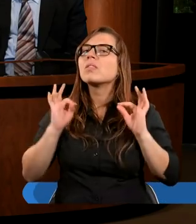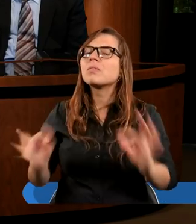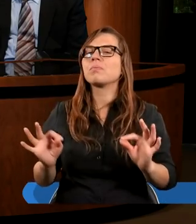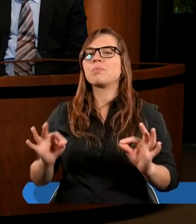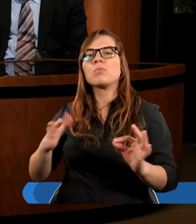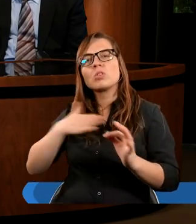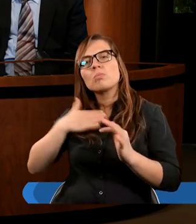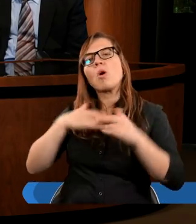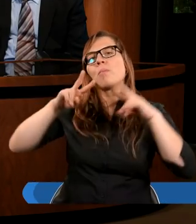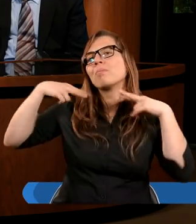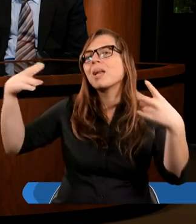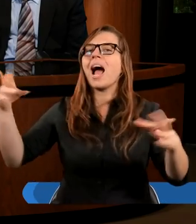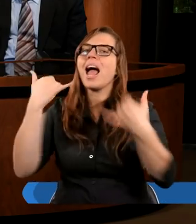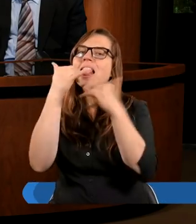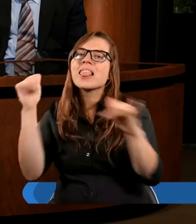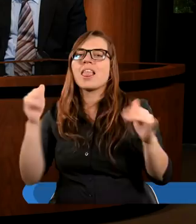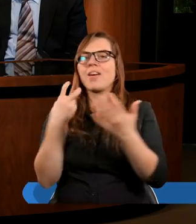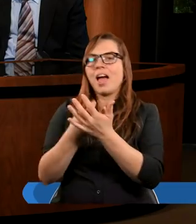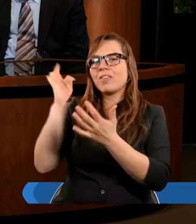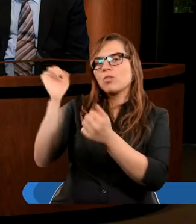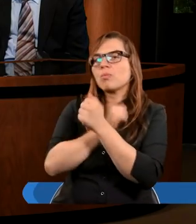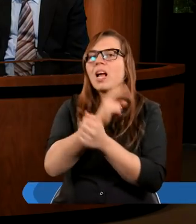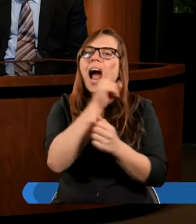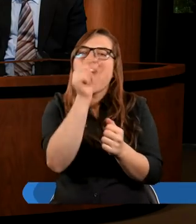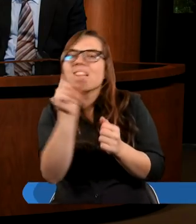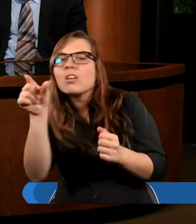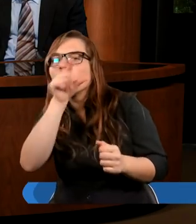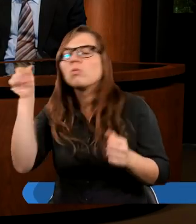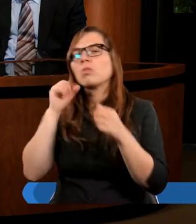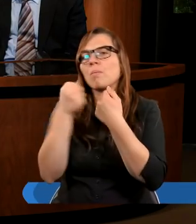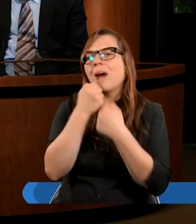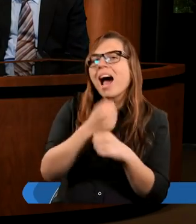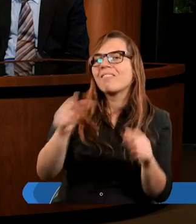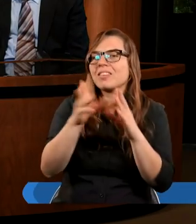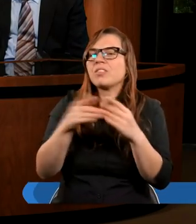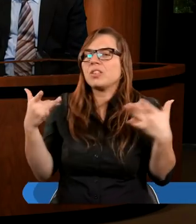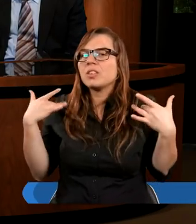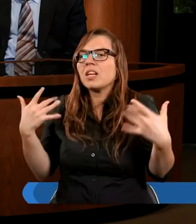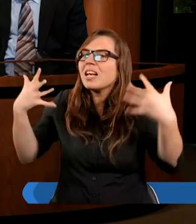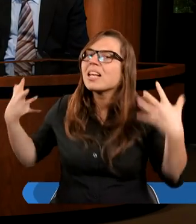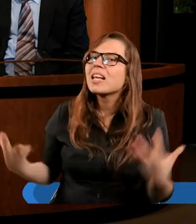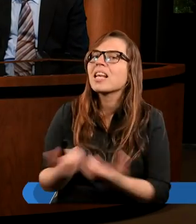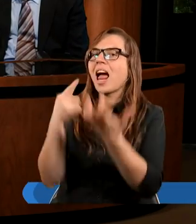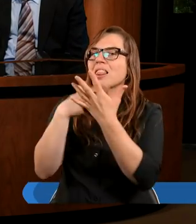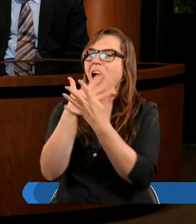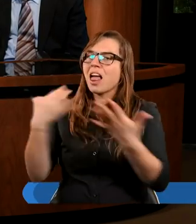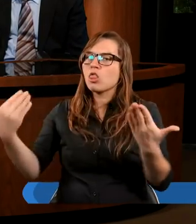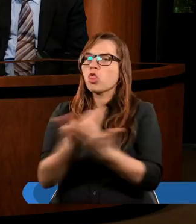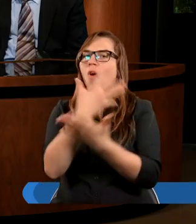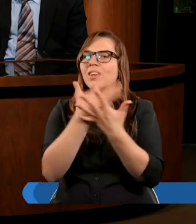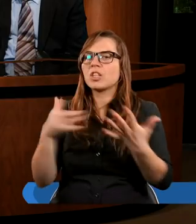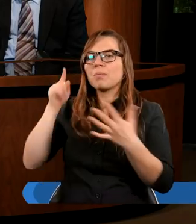tą nadzieję mogli innym przekazywać, by każdy mógł być, Panie Boże, zbawiony i znaleźć się na nowej ziemi.